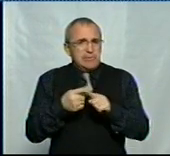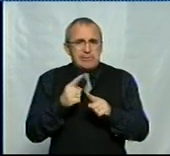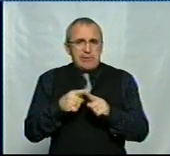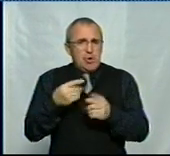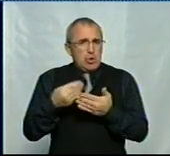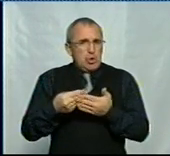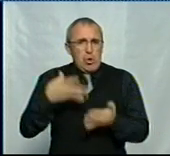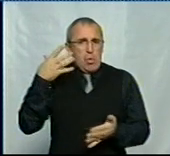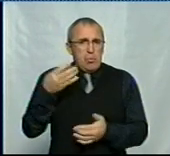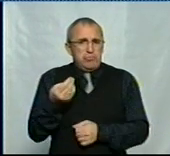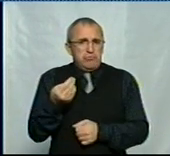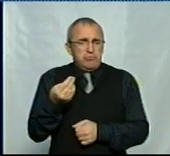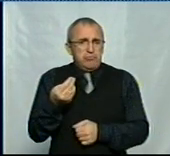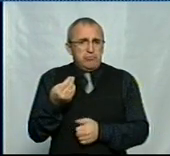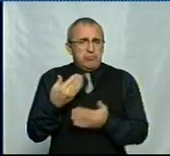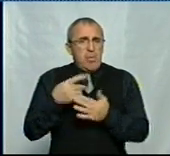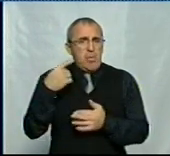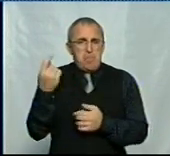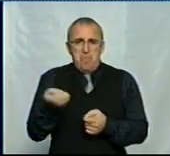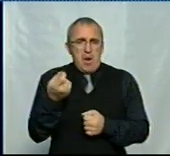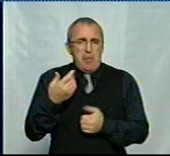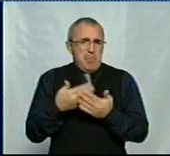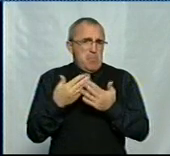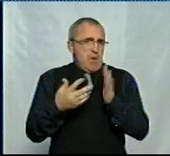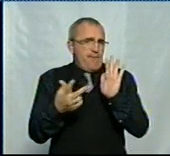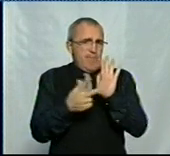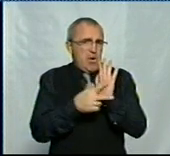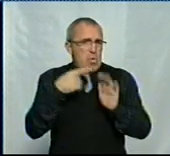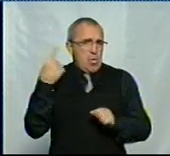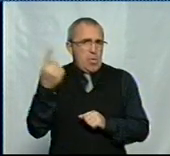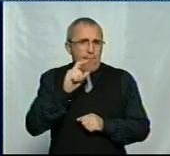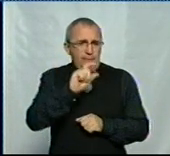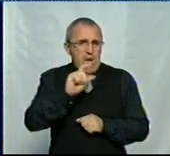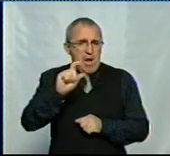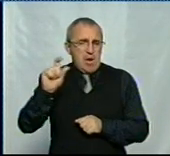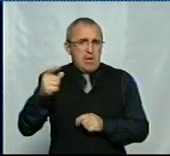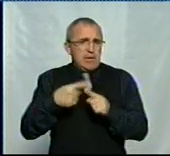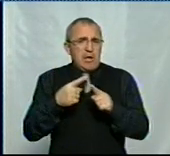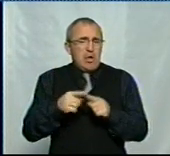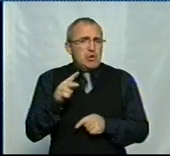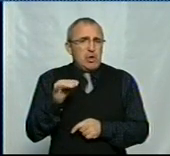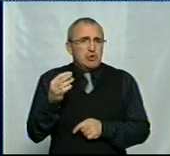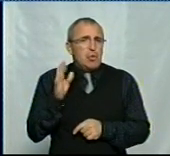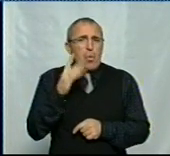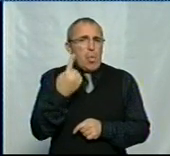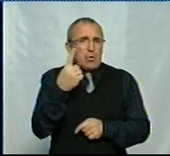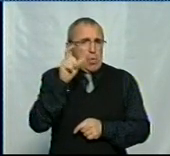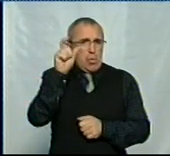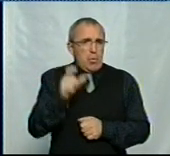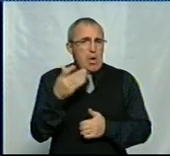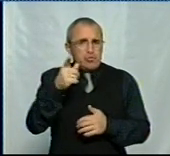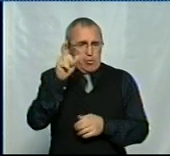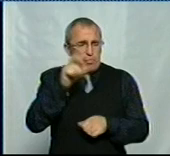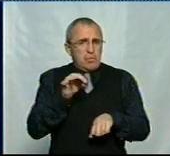препарат і його дуже мало. Ну, наприклад, в області його, здається, флаконів. І це лише для однієї людини, якщо вона